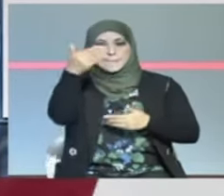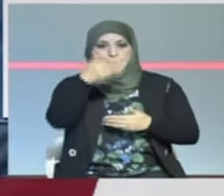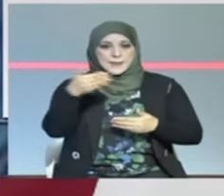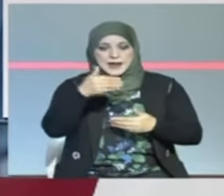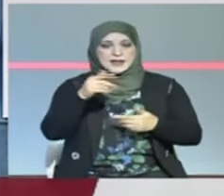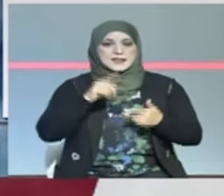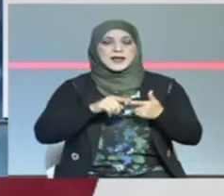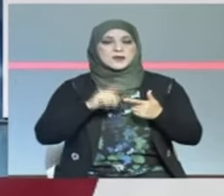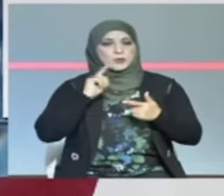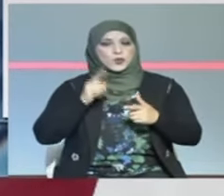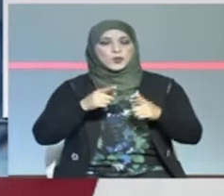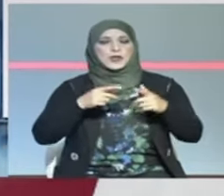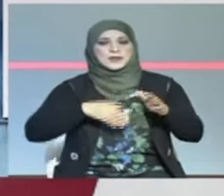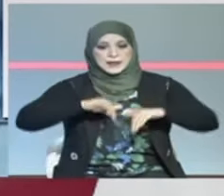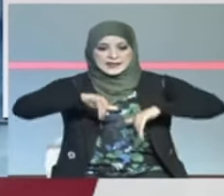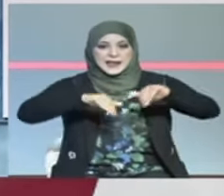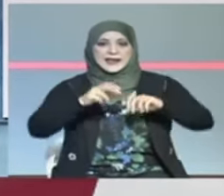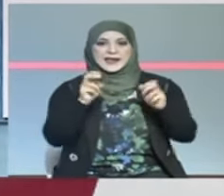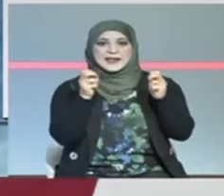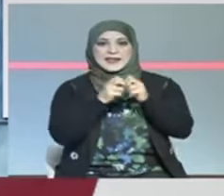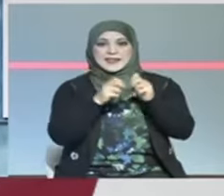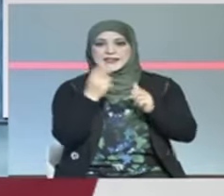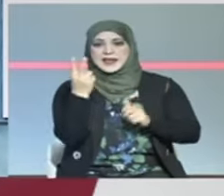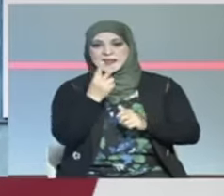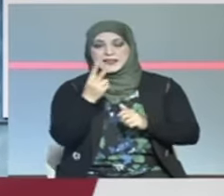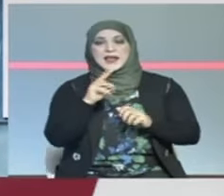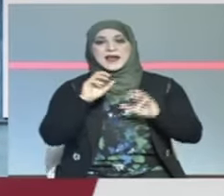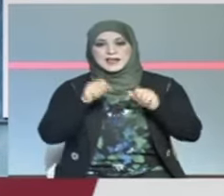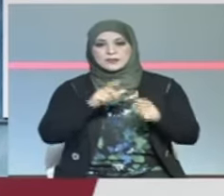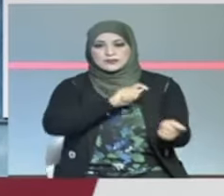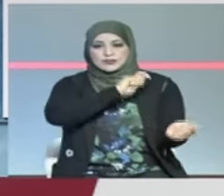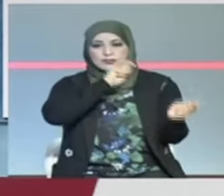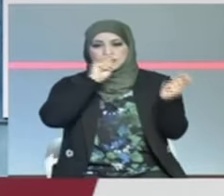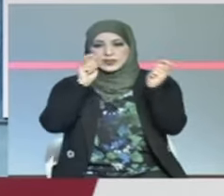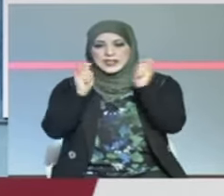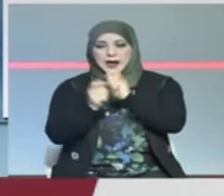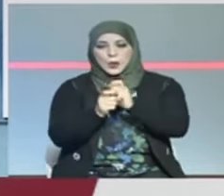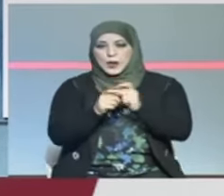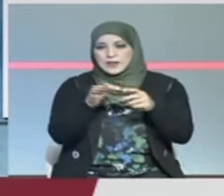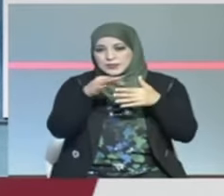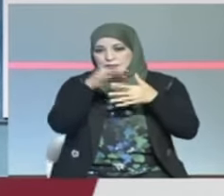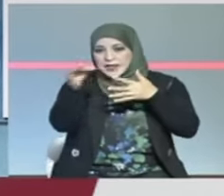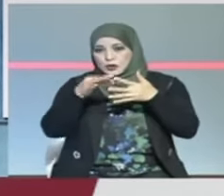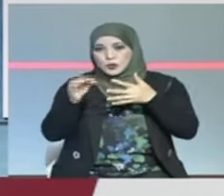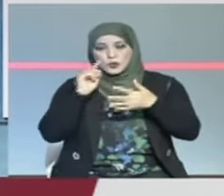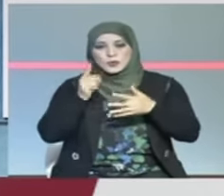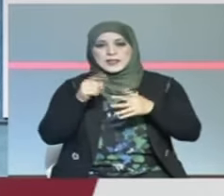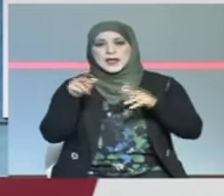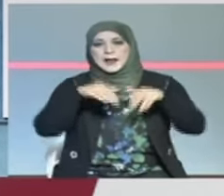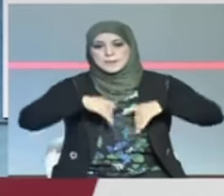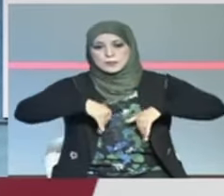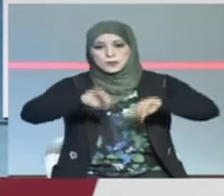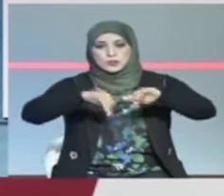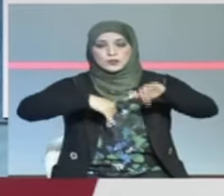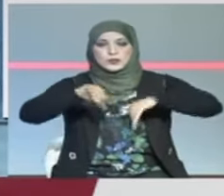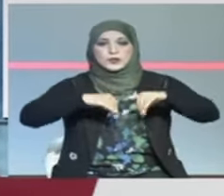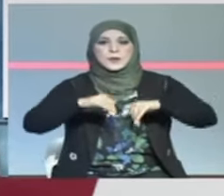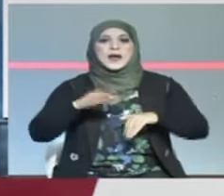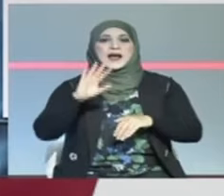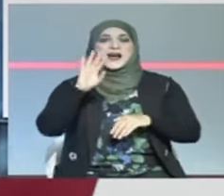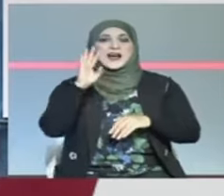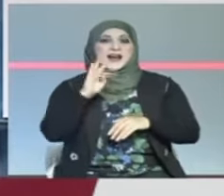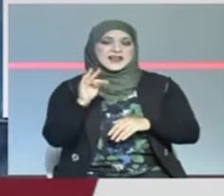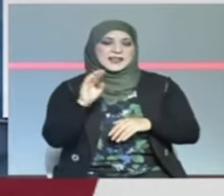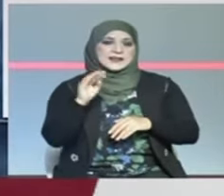الطريق الشععية إكس 2 أنه سيتم تحويل جزئي لهذه الطريق على مستوى الشارع خير الدين باشا